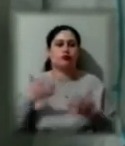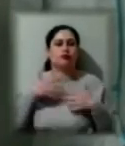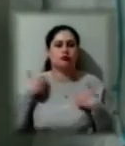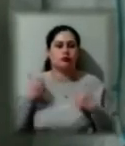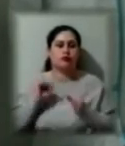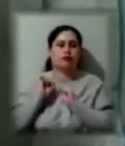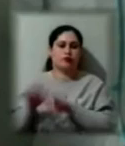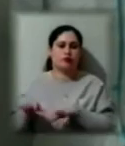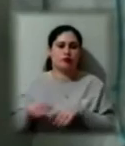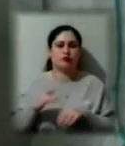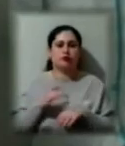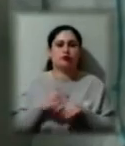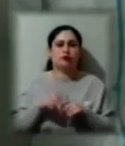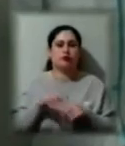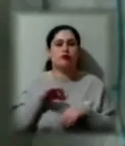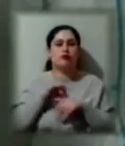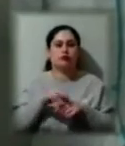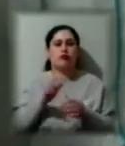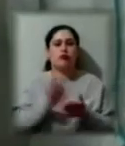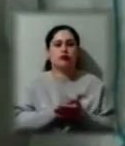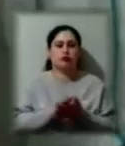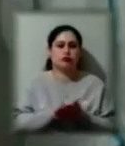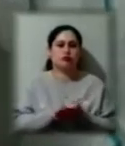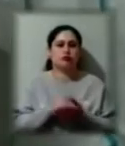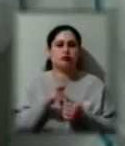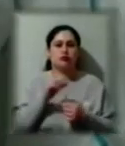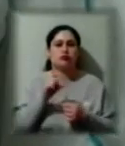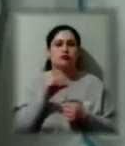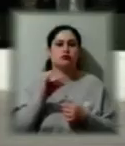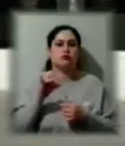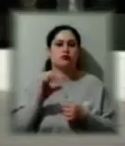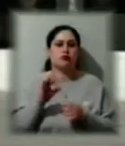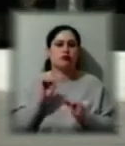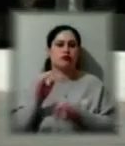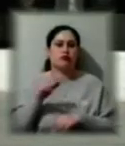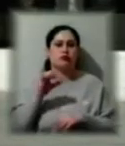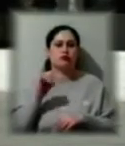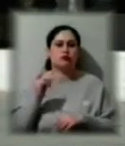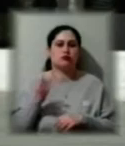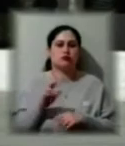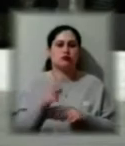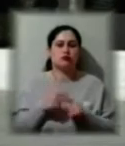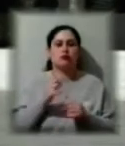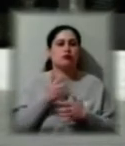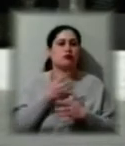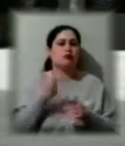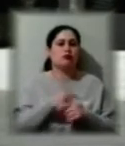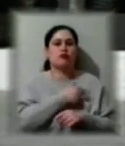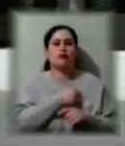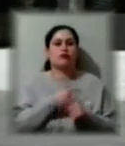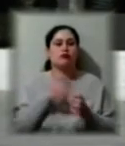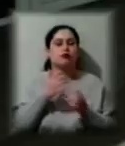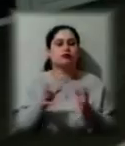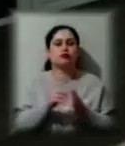проходять очистку десь середовими і на утилізацію. Найбільше лікарям, які безпосередньо працюють у місцях